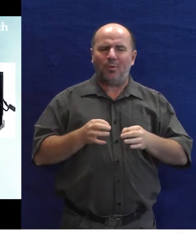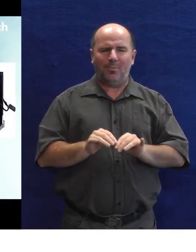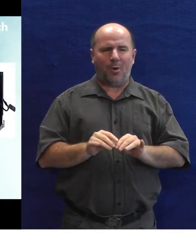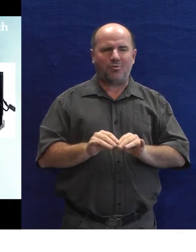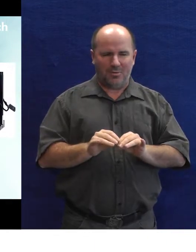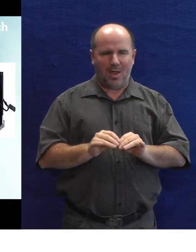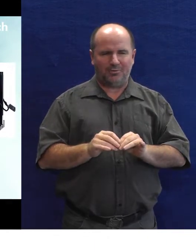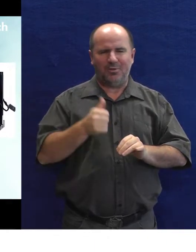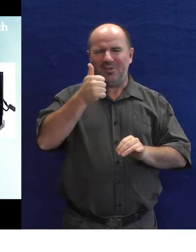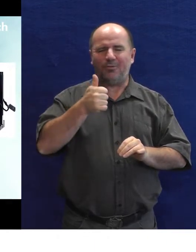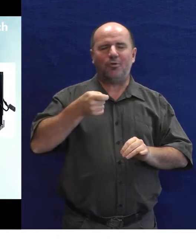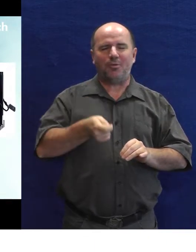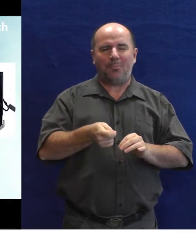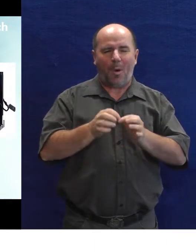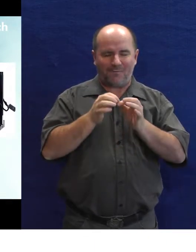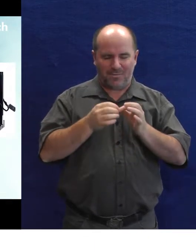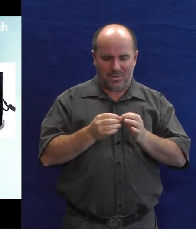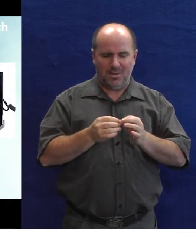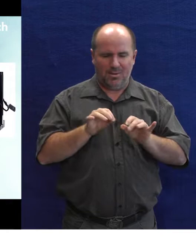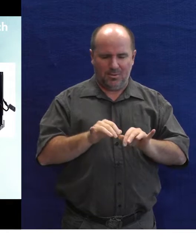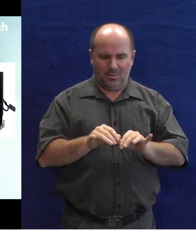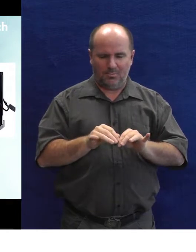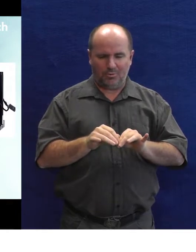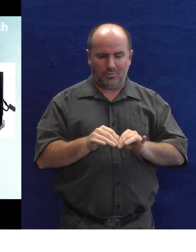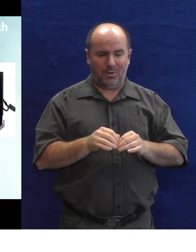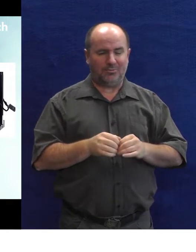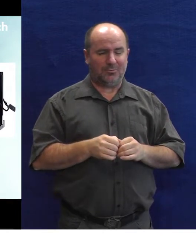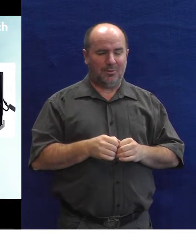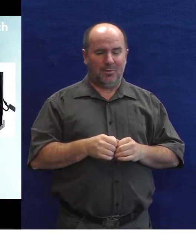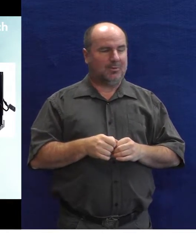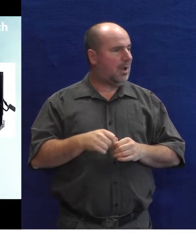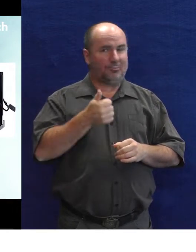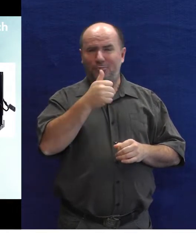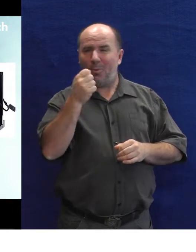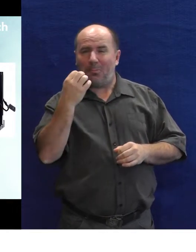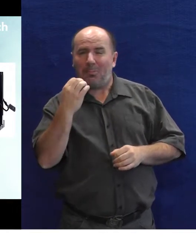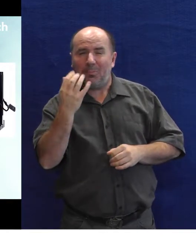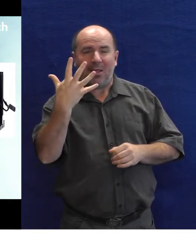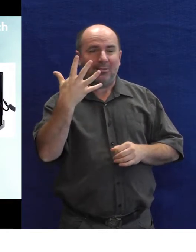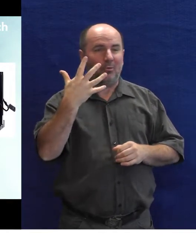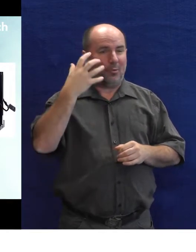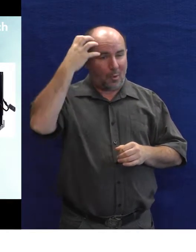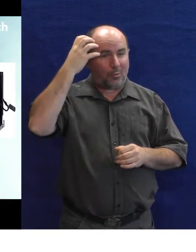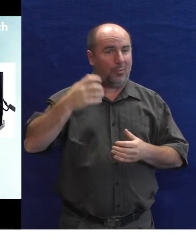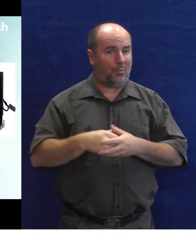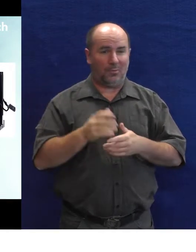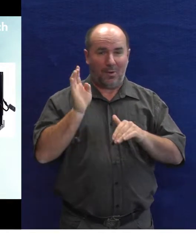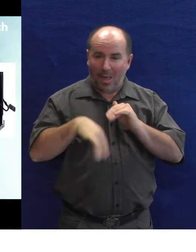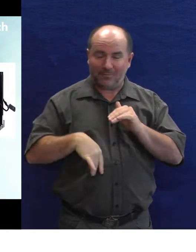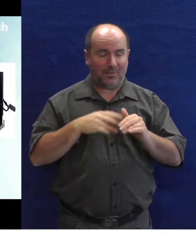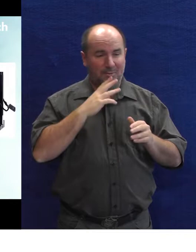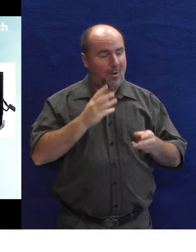korun snad se dá koupit na internetu. Je to anglická společnost, která se zaměřuje právě na